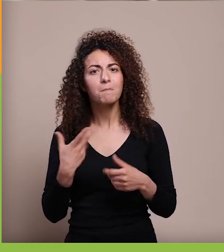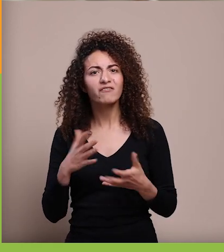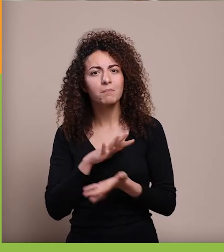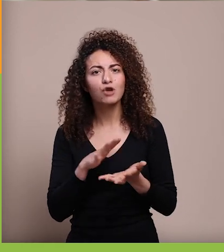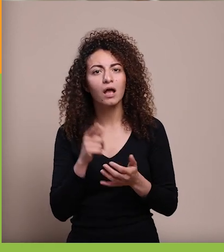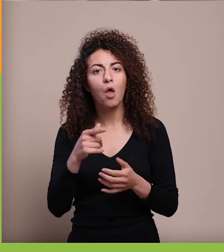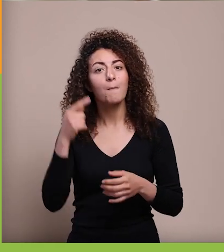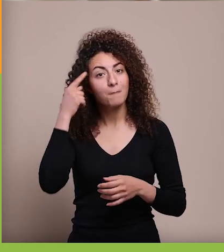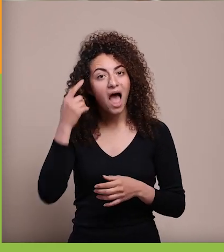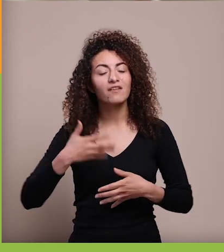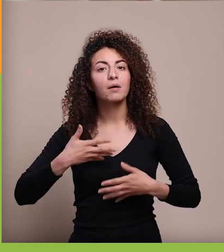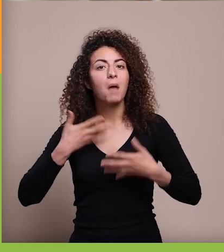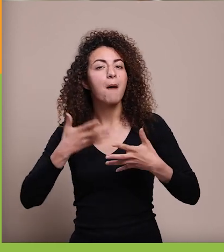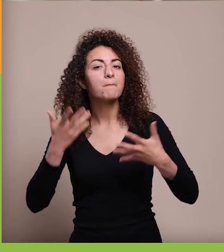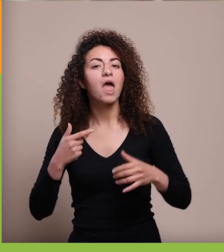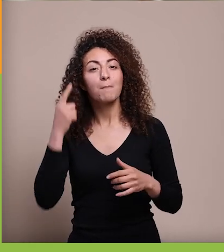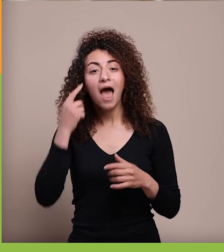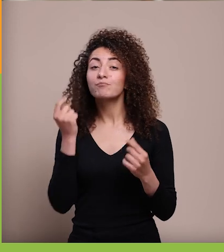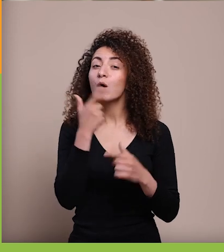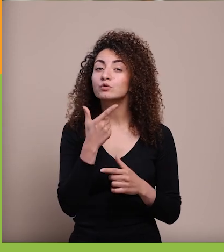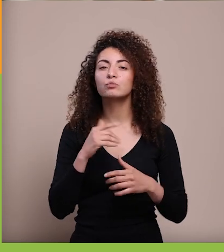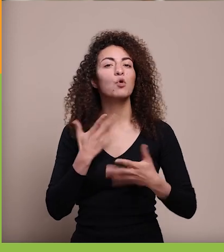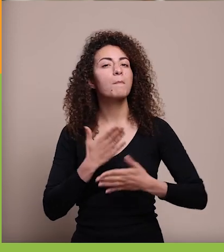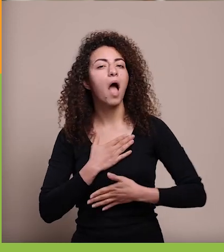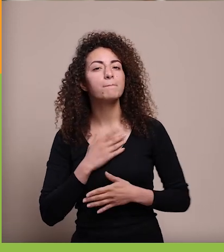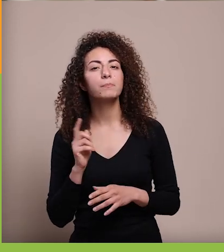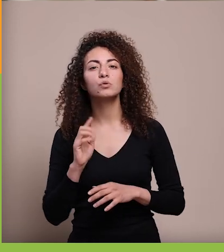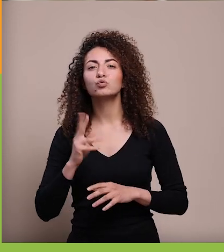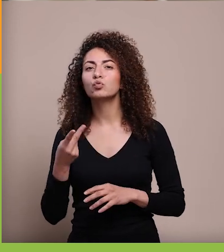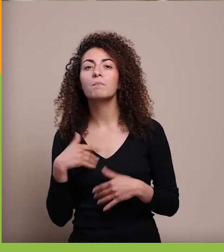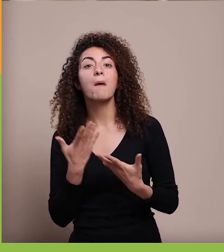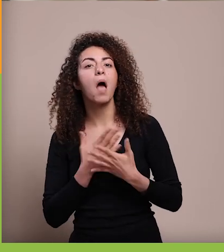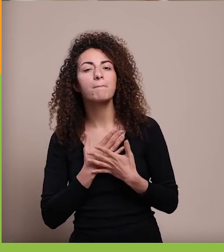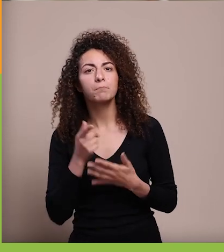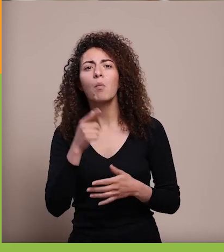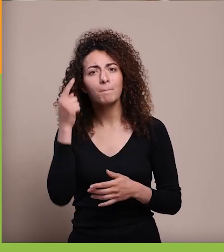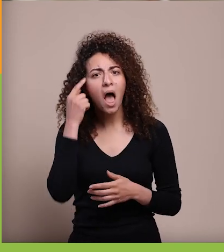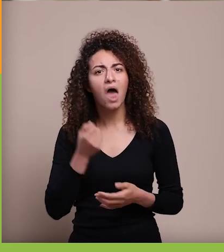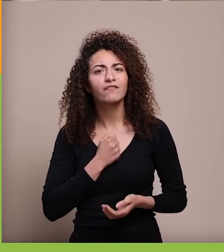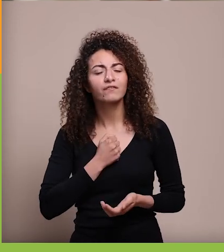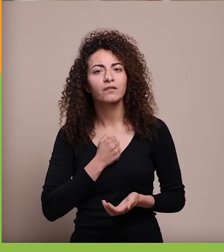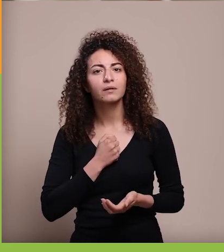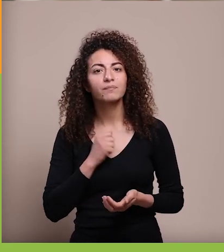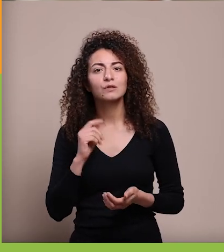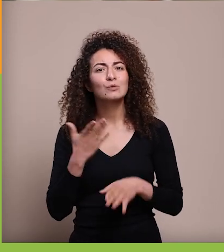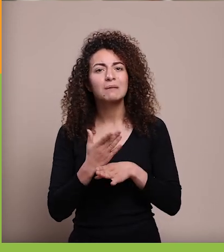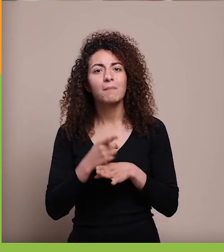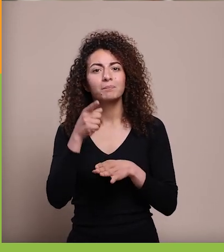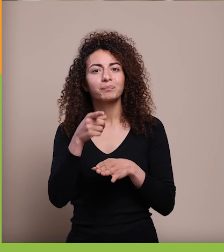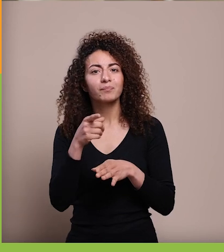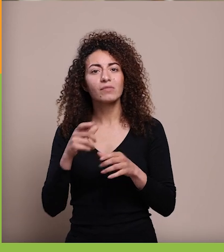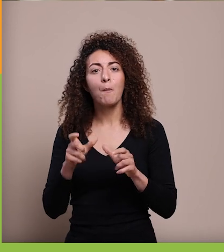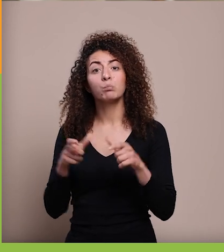بيعرفوا يعبروا بيعرفوا يمبسطوا بيعرفوا شو بدهم بيعرفوا شو بحبوا بيعرفوا شو ما بحبوا ليه نحنا بنا نحطهم بكازوا أنه هن بمحل من